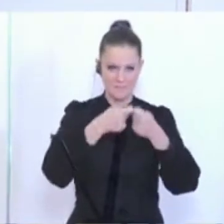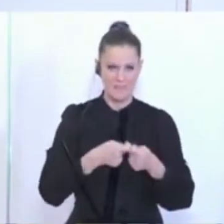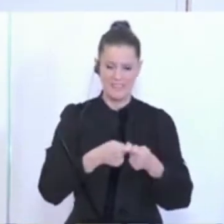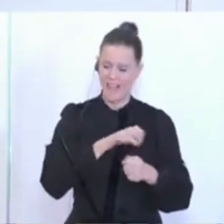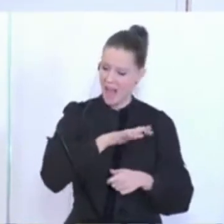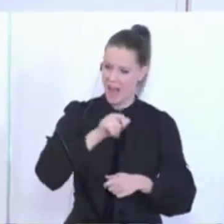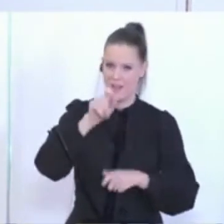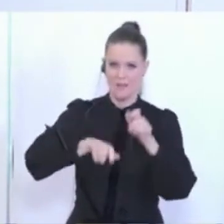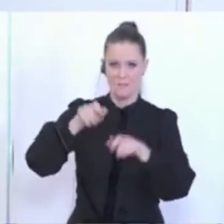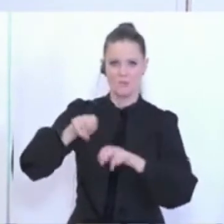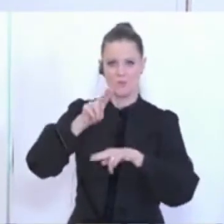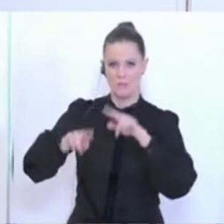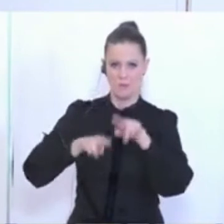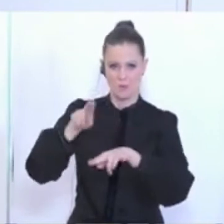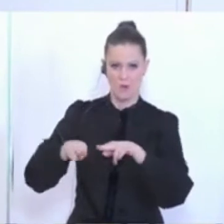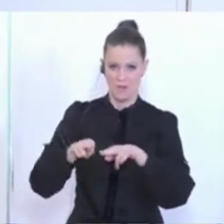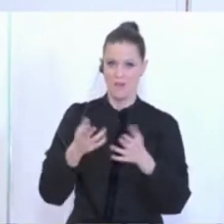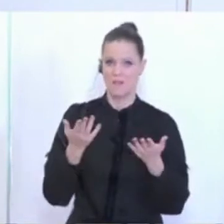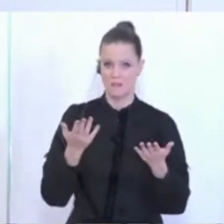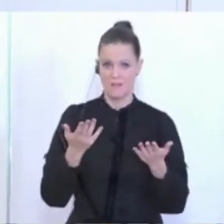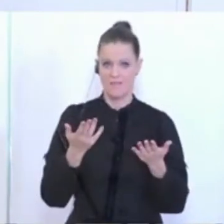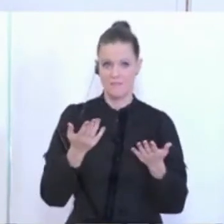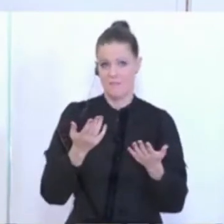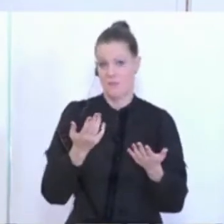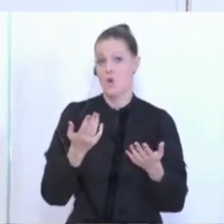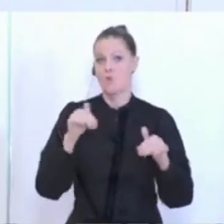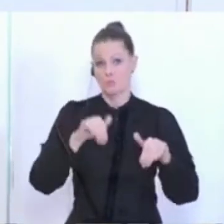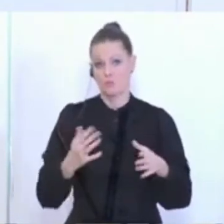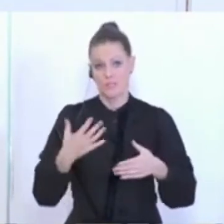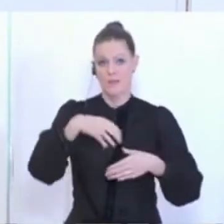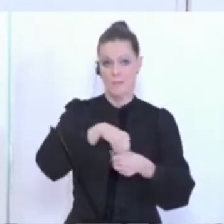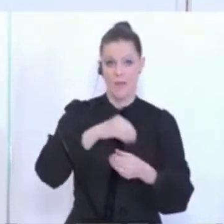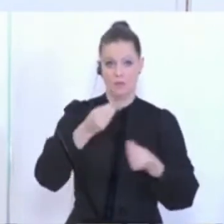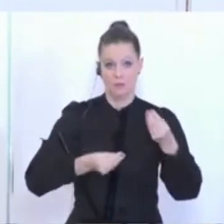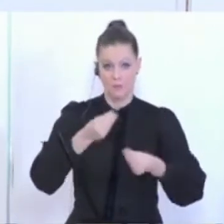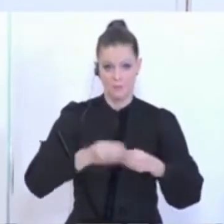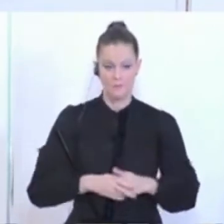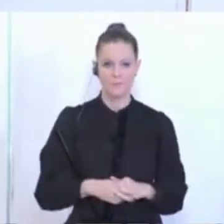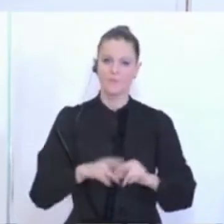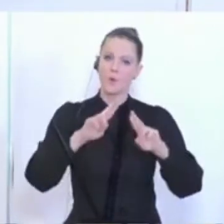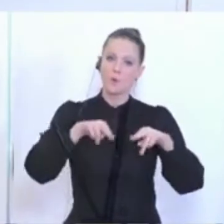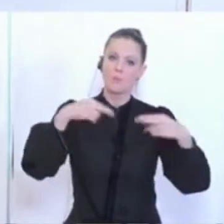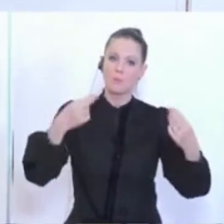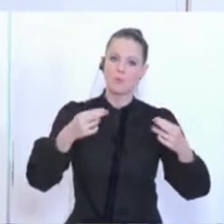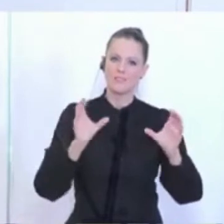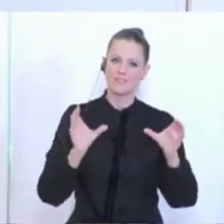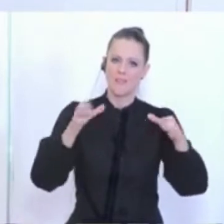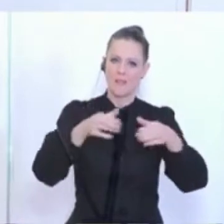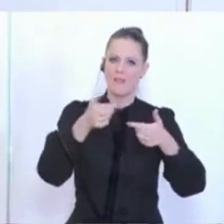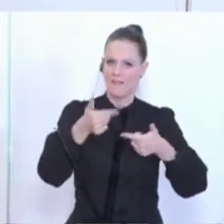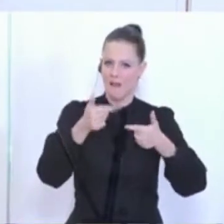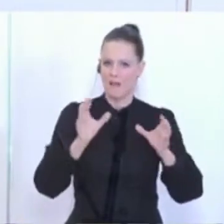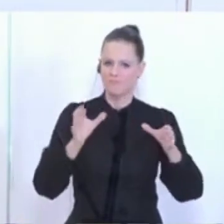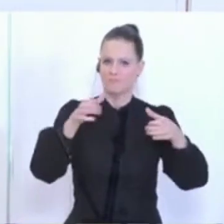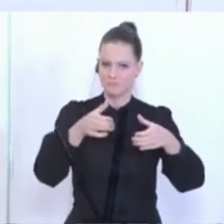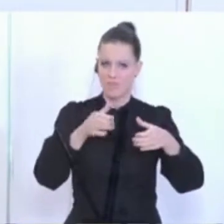Und die hier eine entsprechende Rolle spielen. Die Bundesliga in dem Fall müsste sich